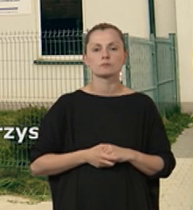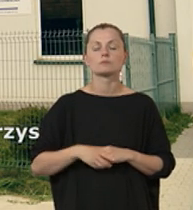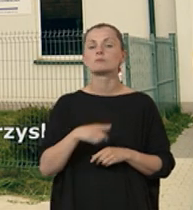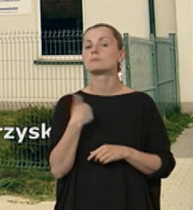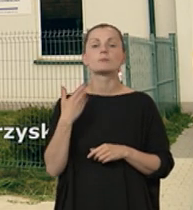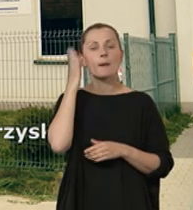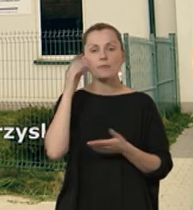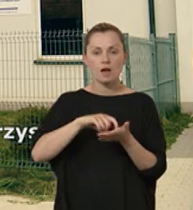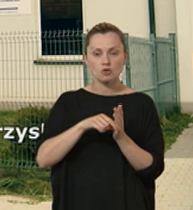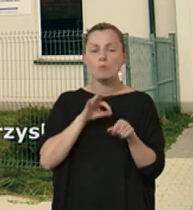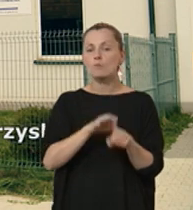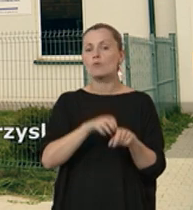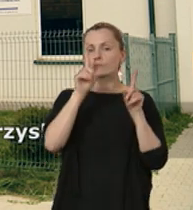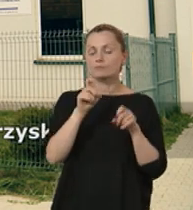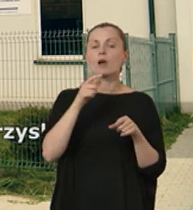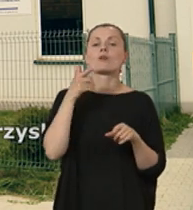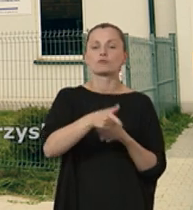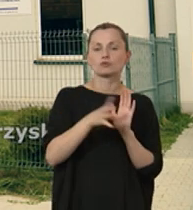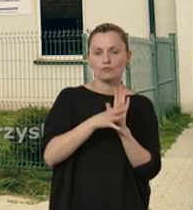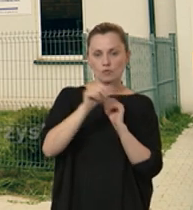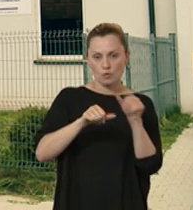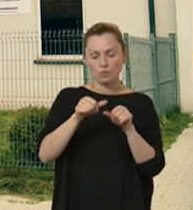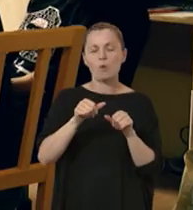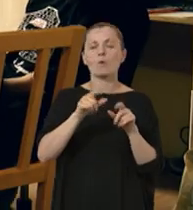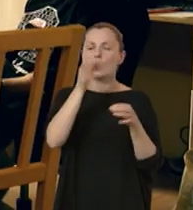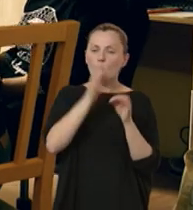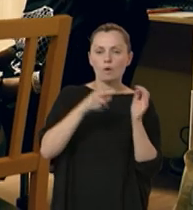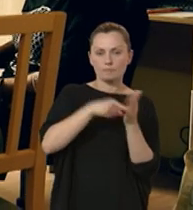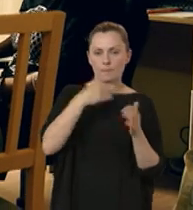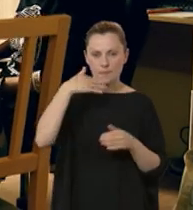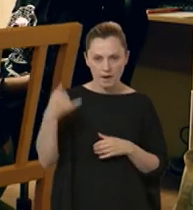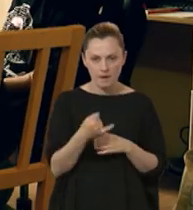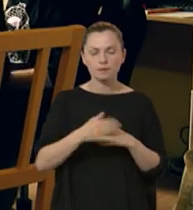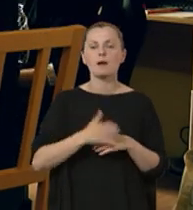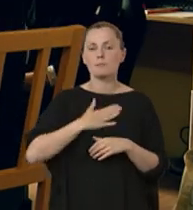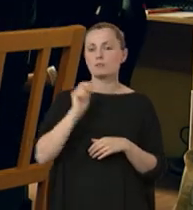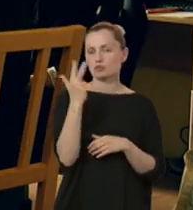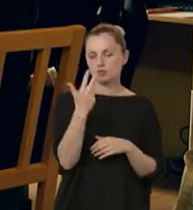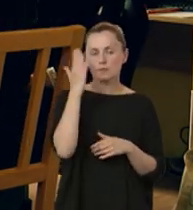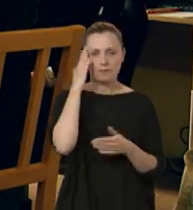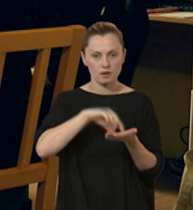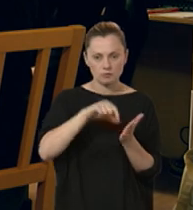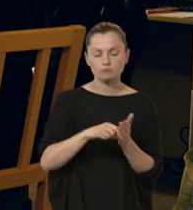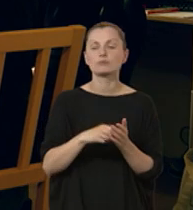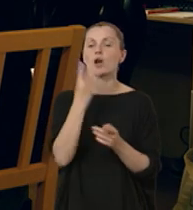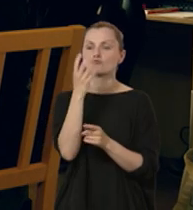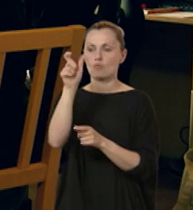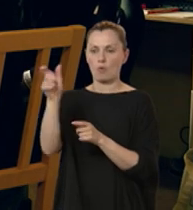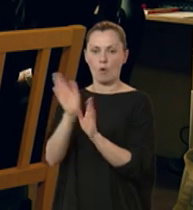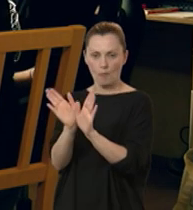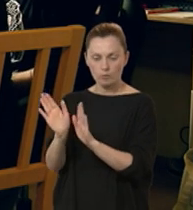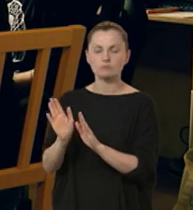My mieszkania prowadzimy od 2019 roku, dokładnie od maja. Mamy trzy mieszkania, czworo